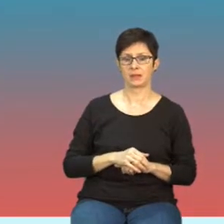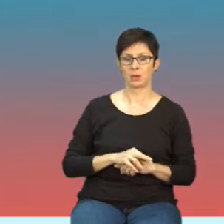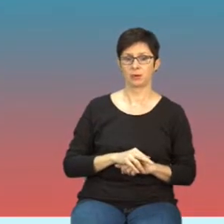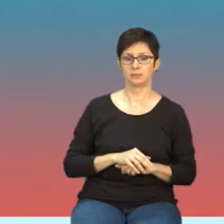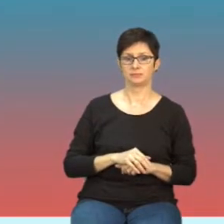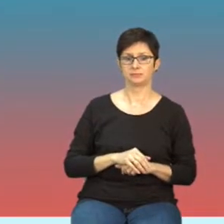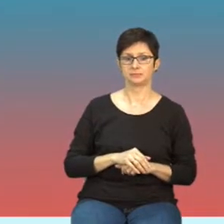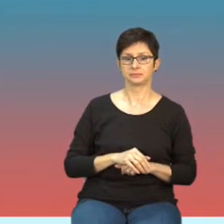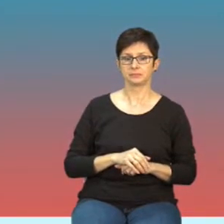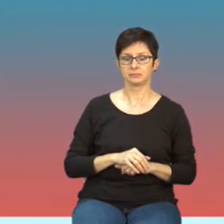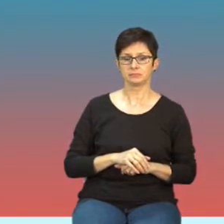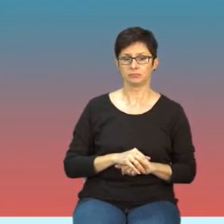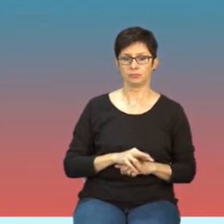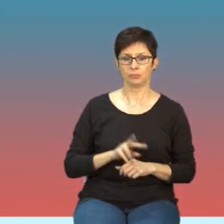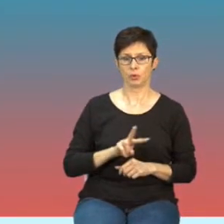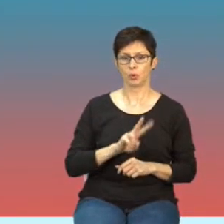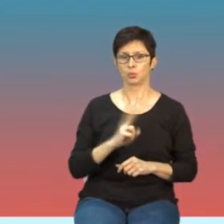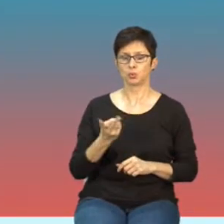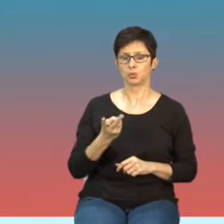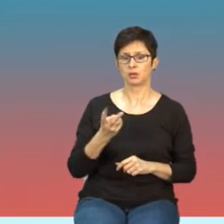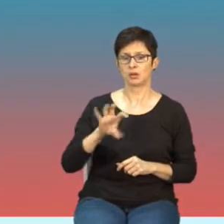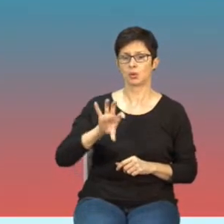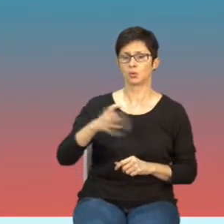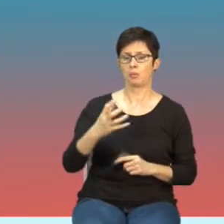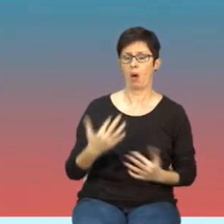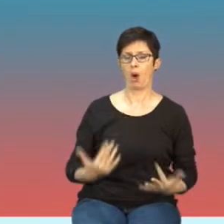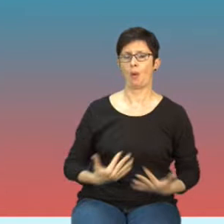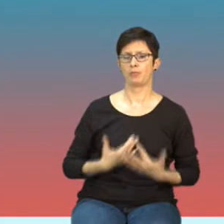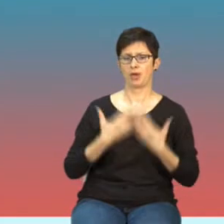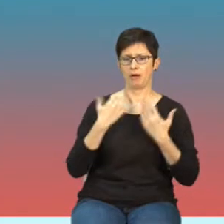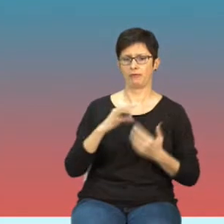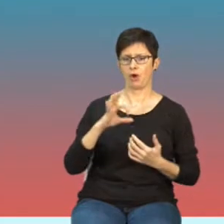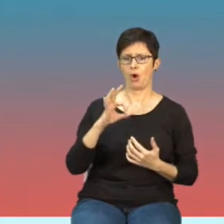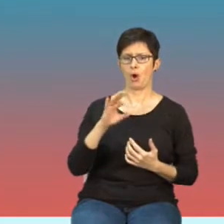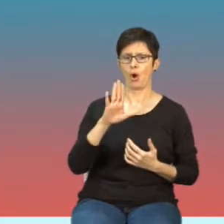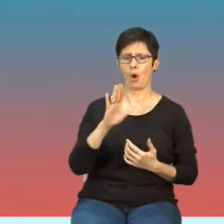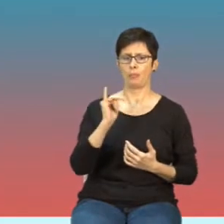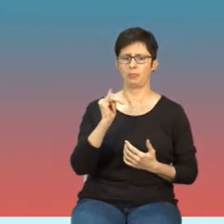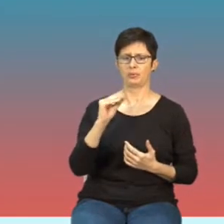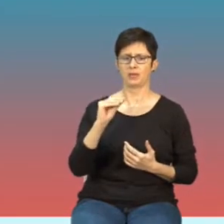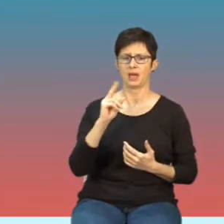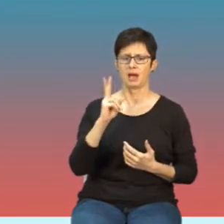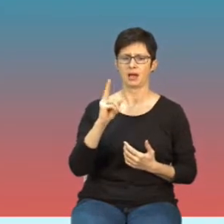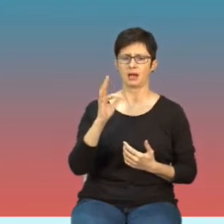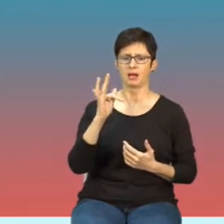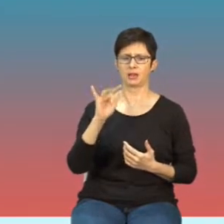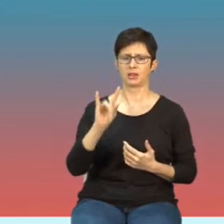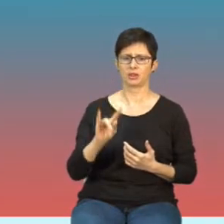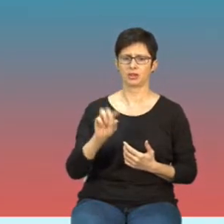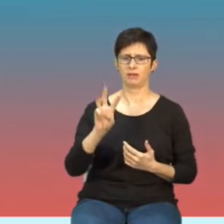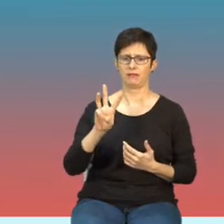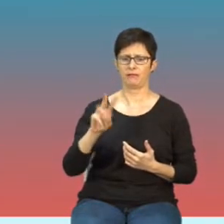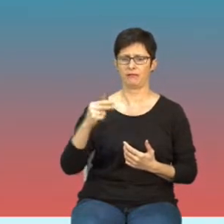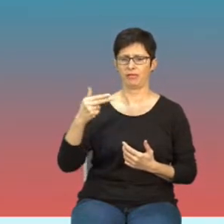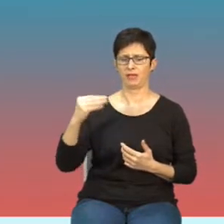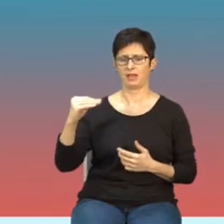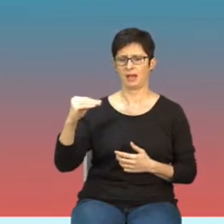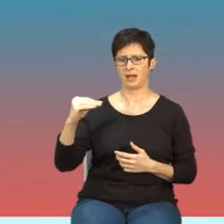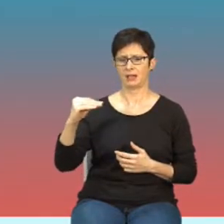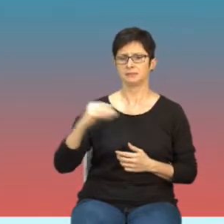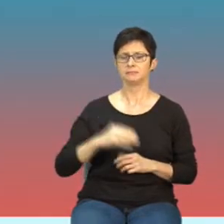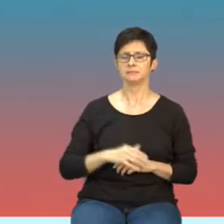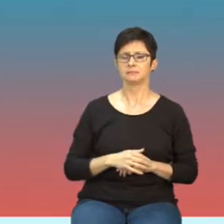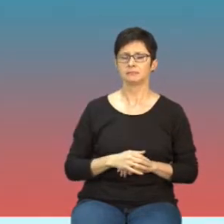objawami obiektywnymi. To znaczy w tej chwili w zasadzie takich objawów